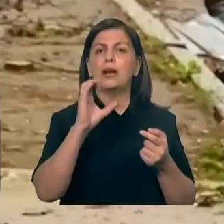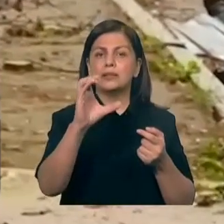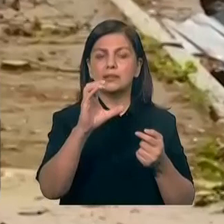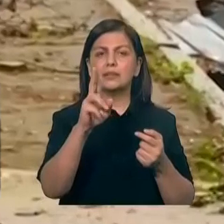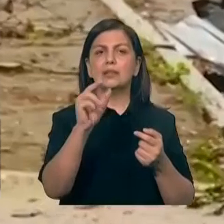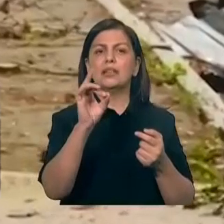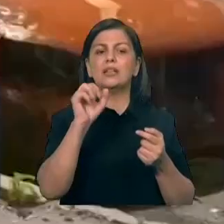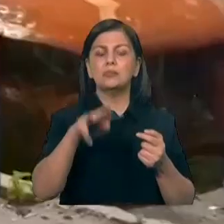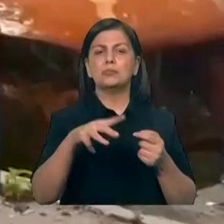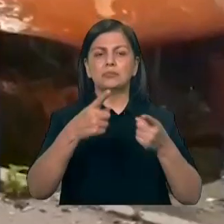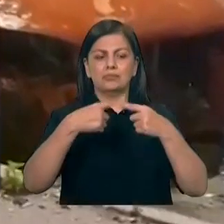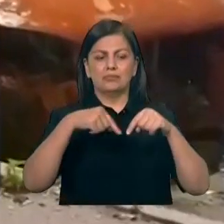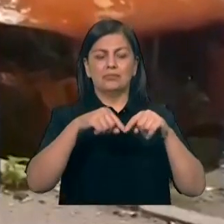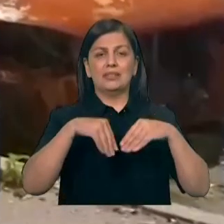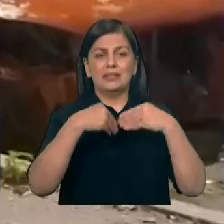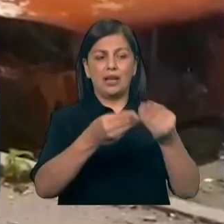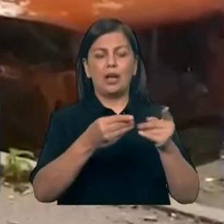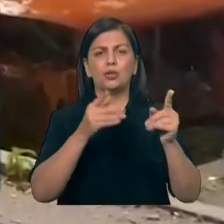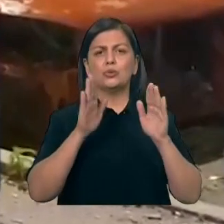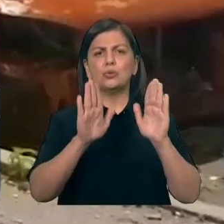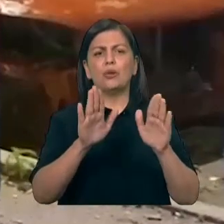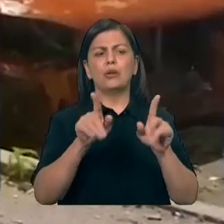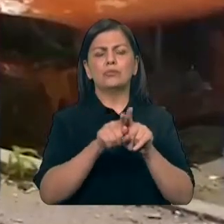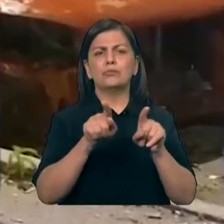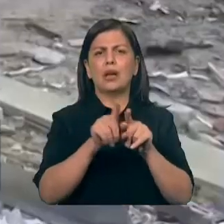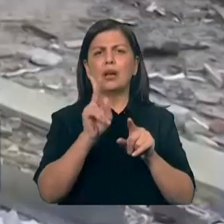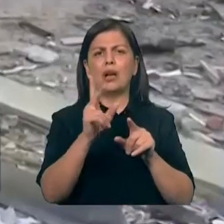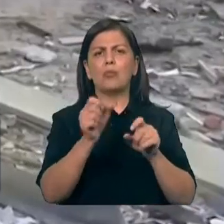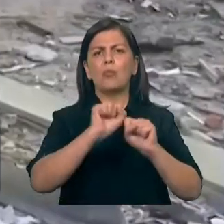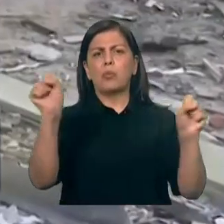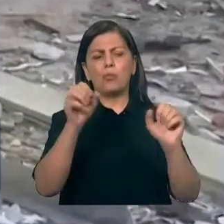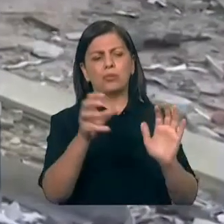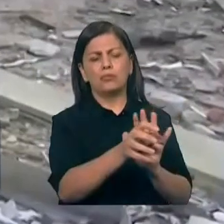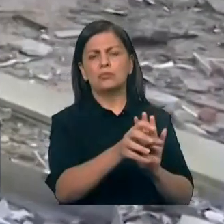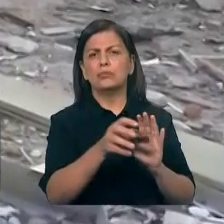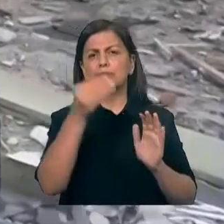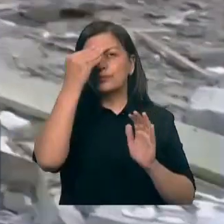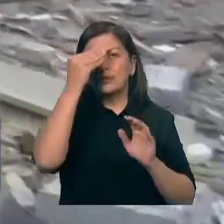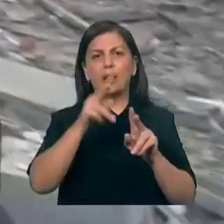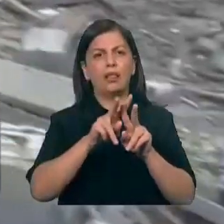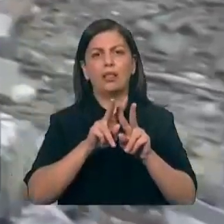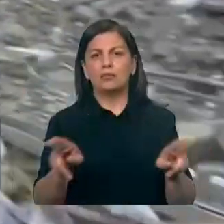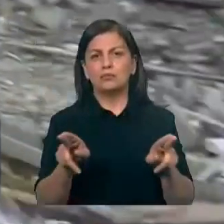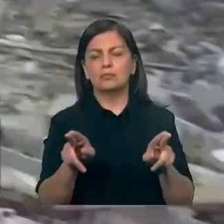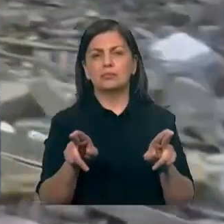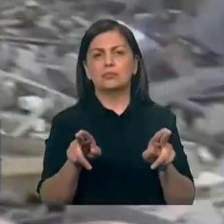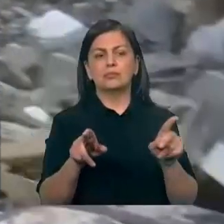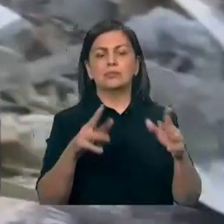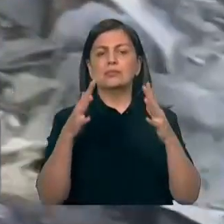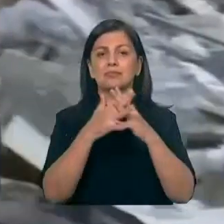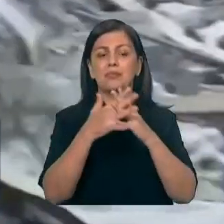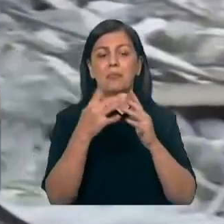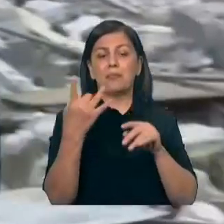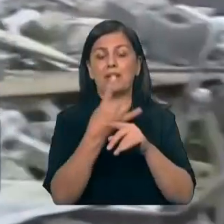müxtariyyətin verilməsi sadəcə ölkənin altına saatlı bombanın qoyulması anlamına gəlir ki, bənzər təklifləri müharibənin ilk